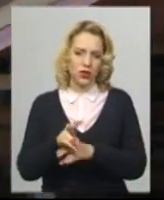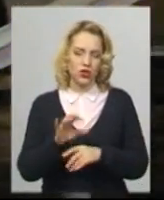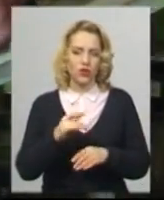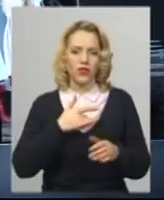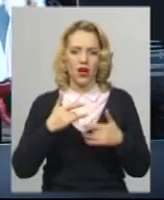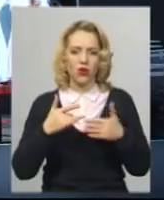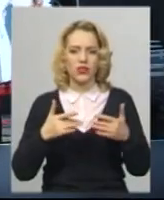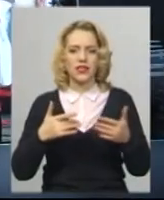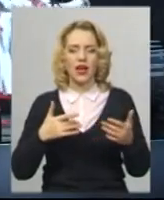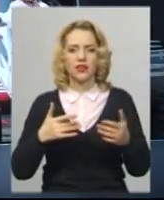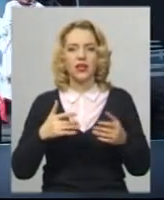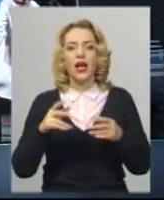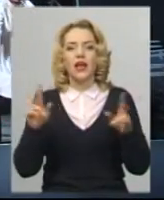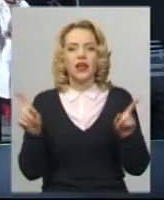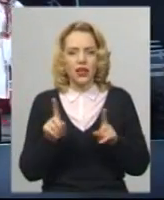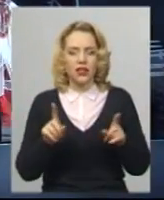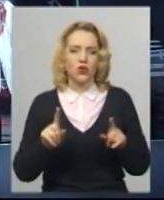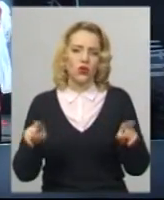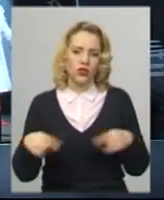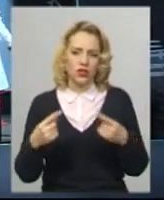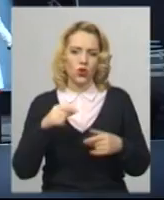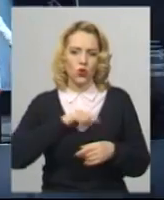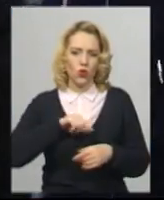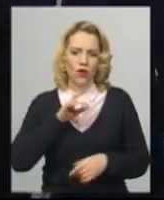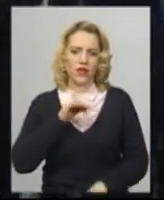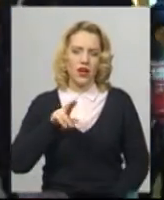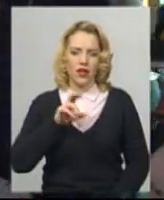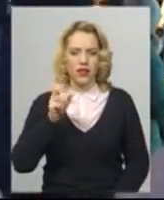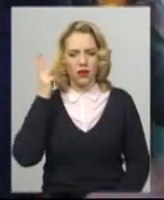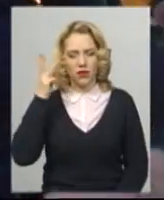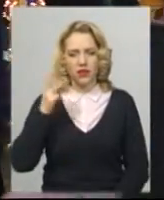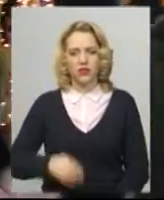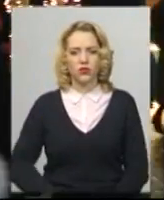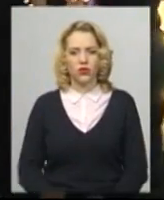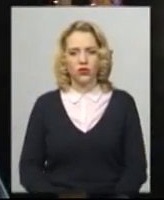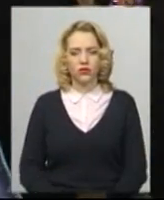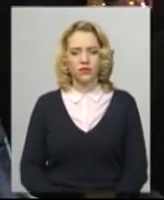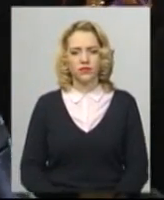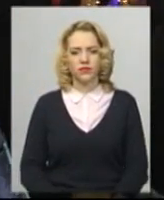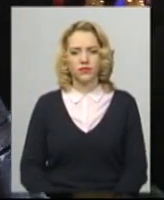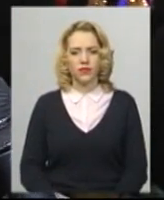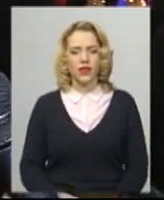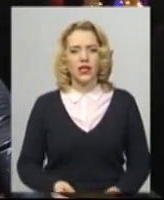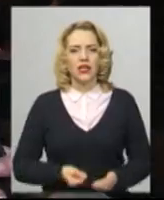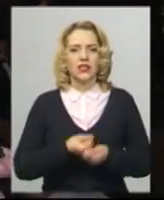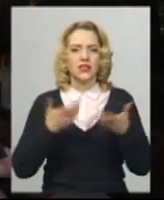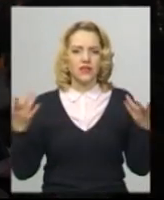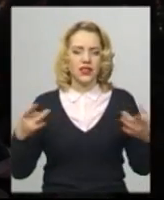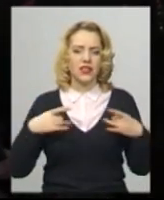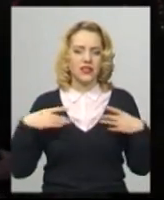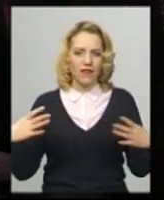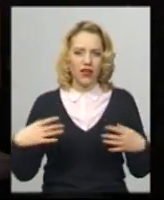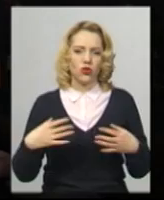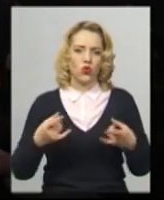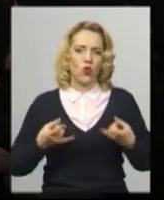Різдва до Різдва, який організували Духовна рада Хмельницького. Свято світло Різдва, тому я тут. Це